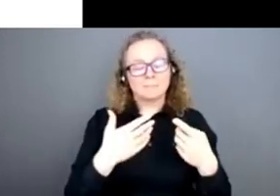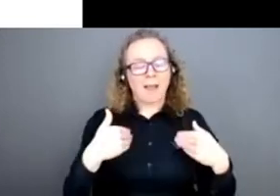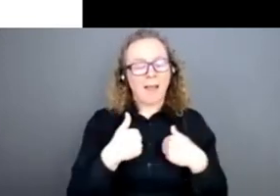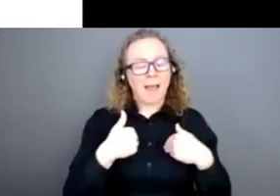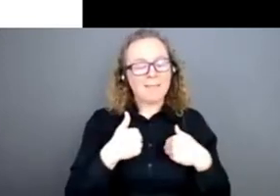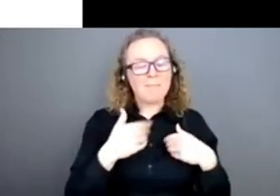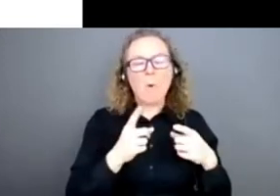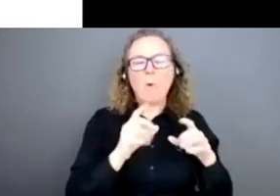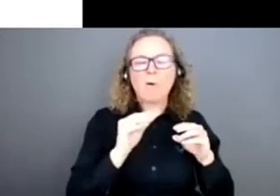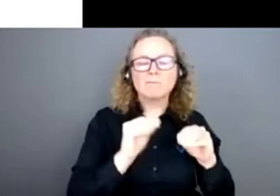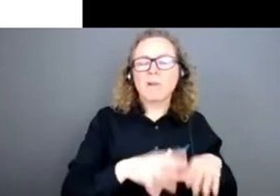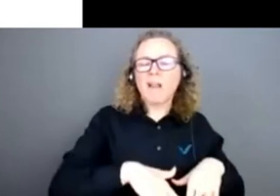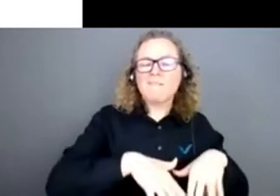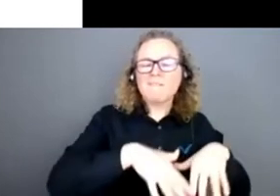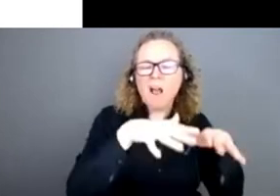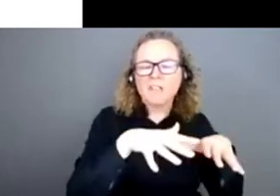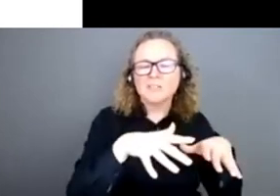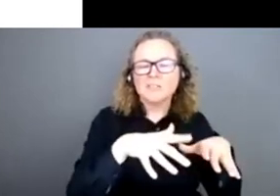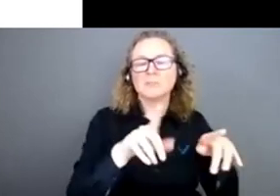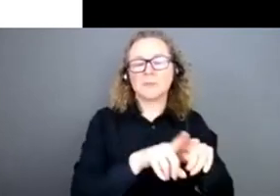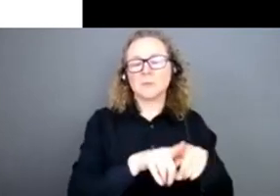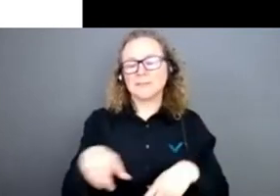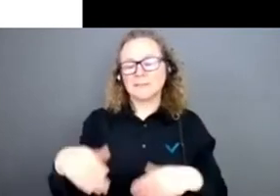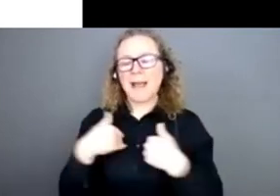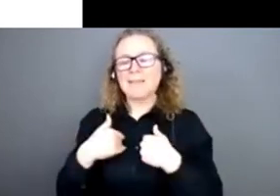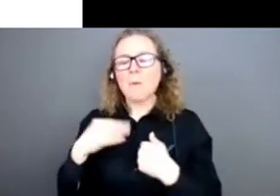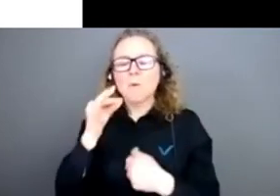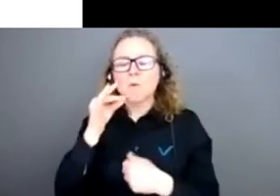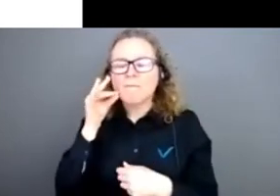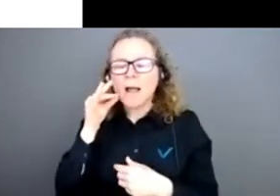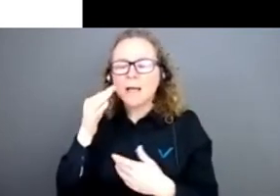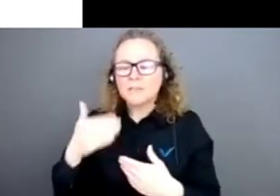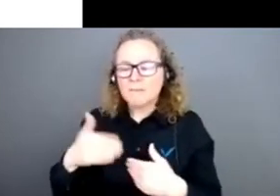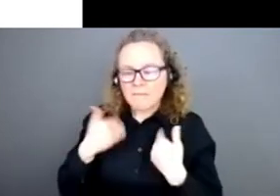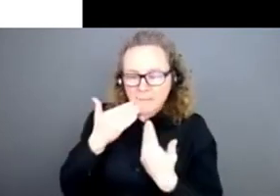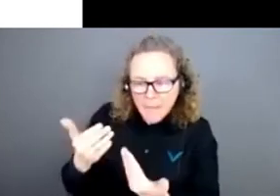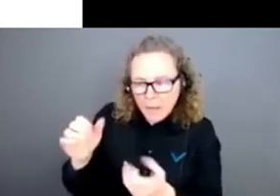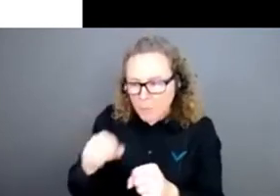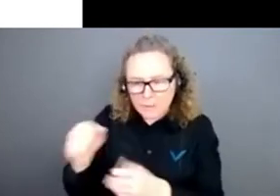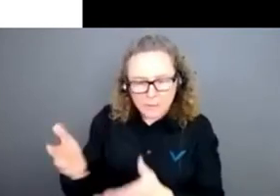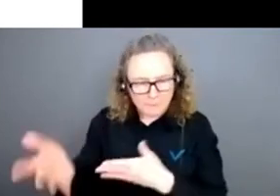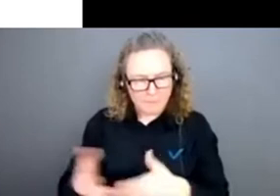le bien-être des animaux sauvages. Le premier élément,